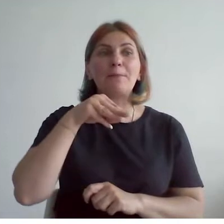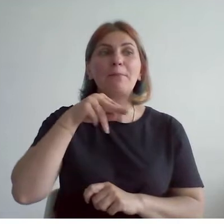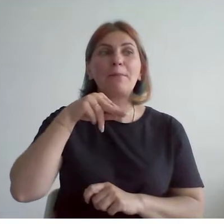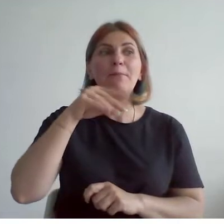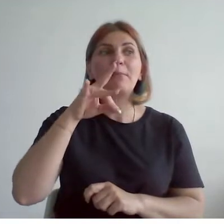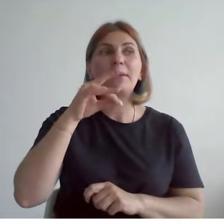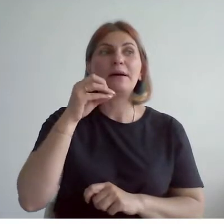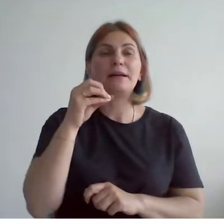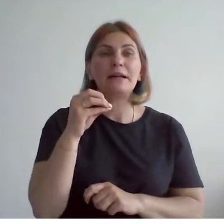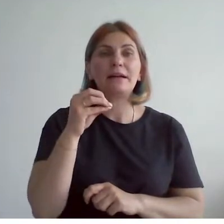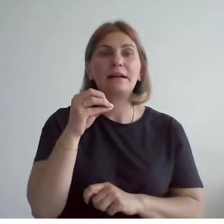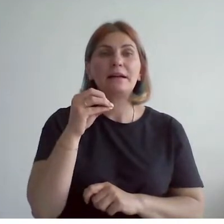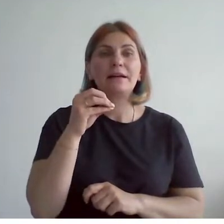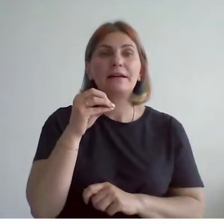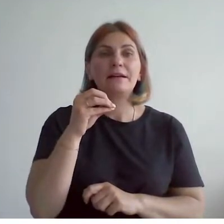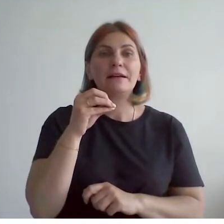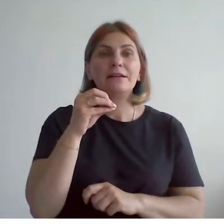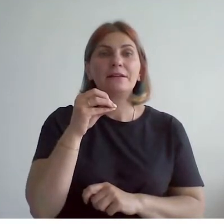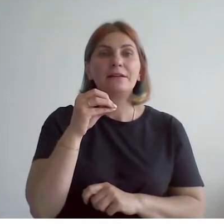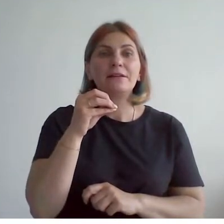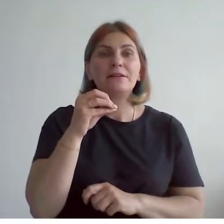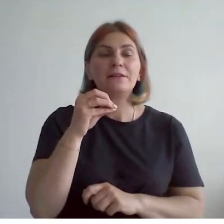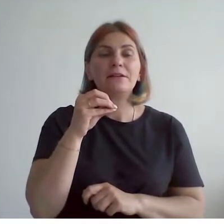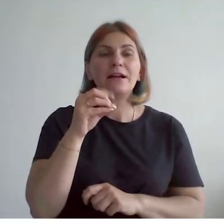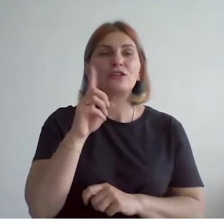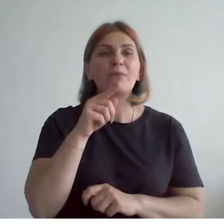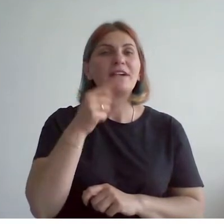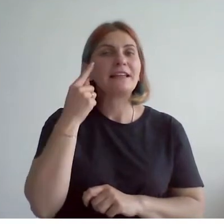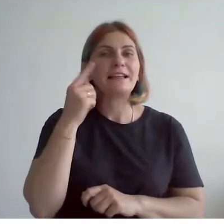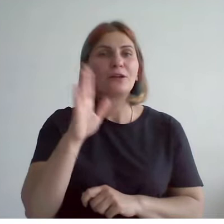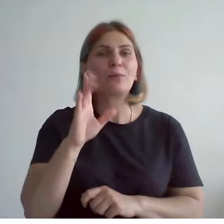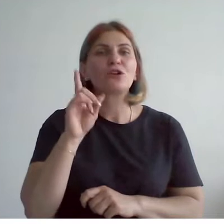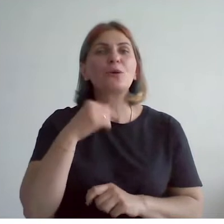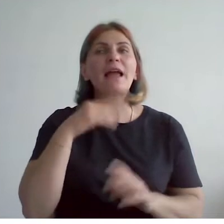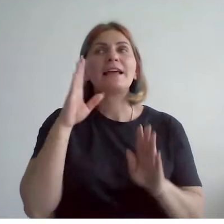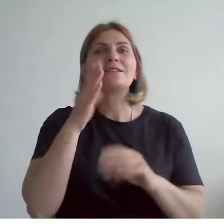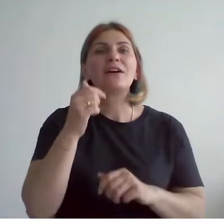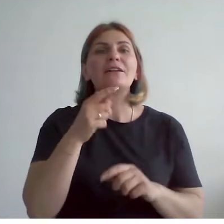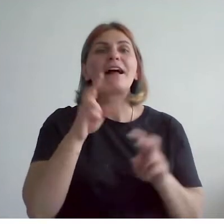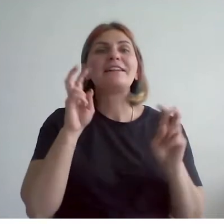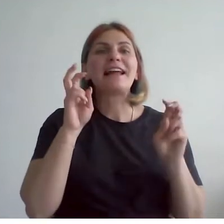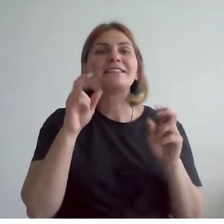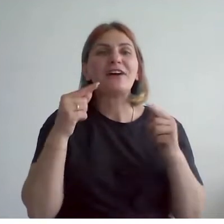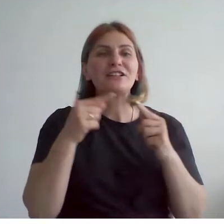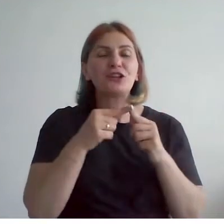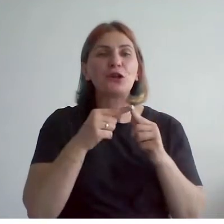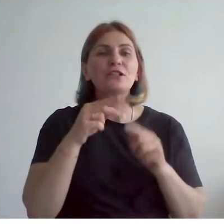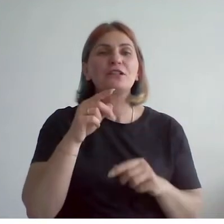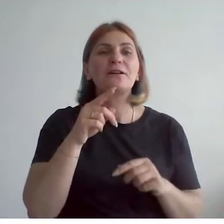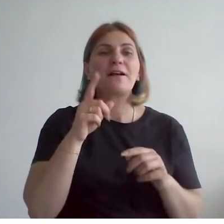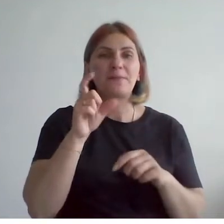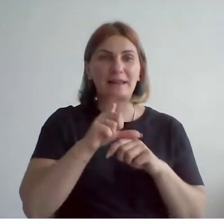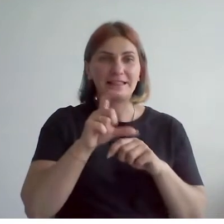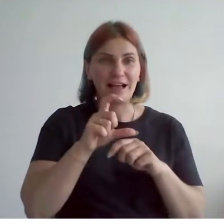У меня подсказка тут просто есть, чтобы вы не думали, что я откуда-то из воздуха беру слова, которые